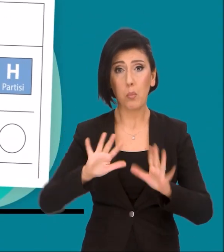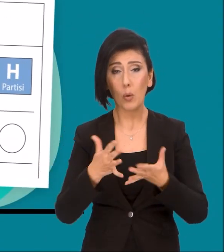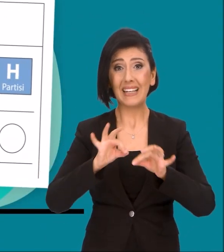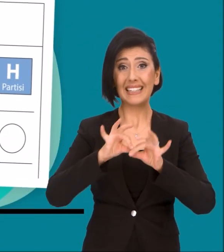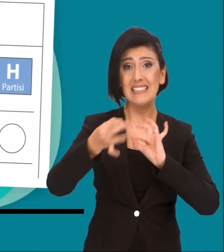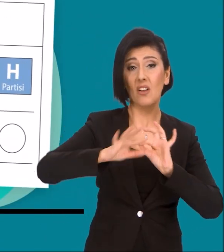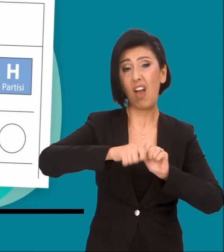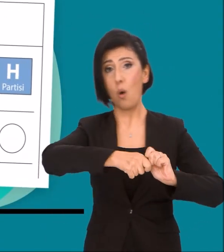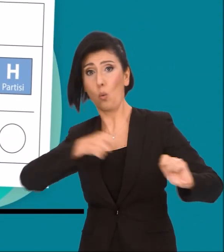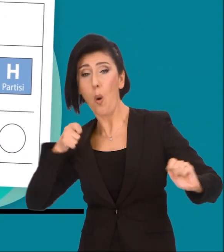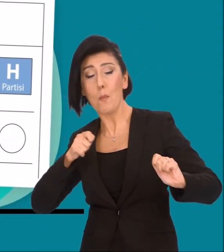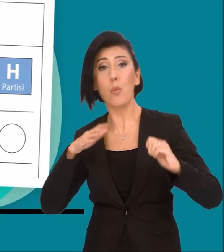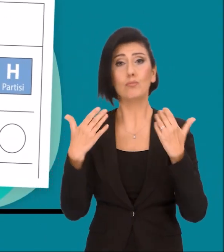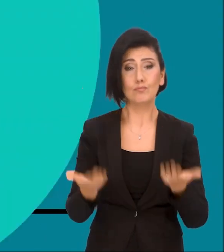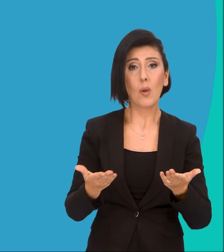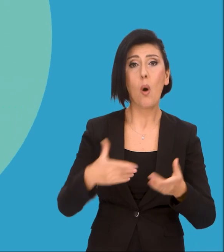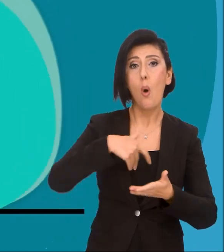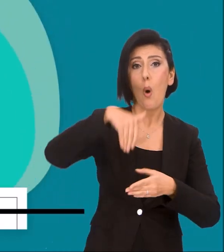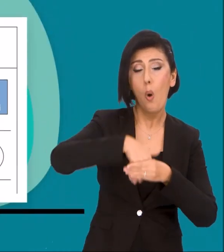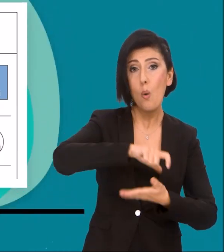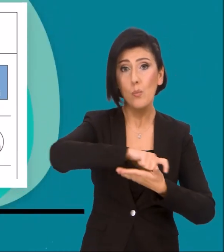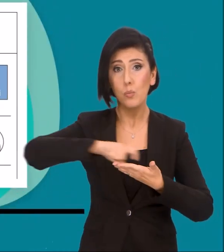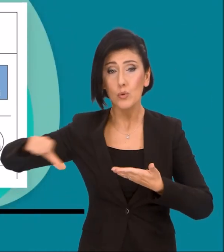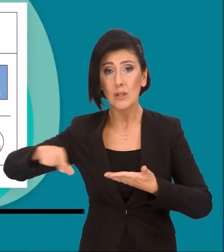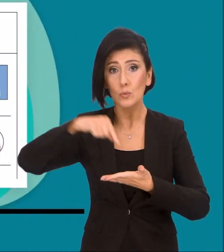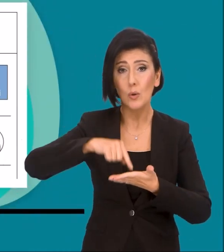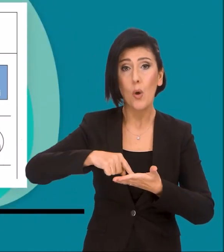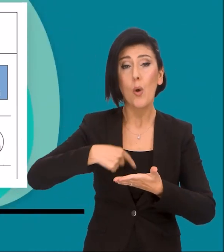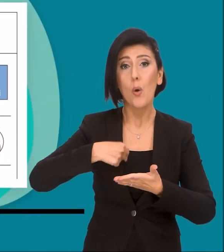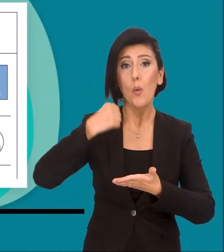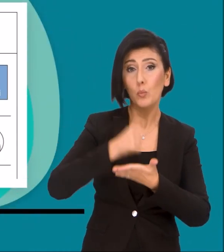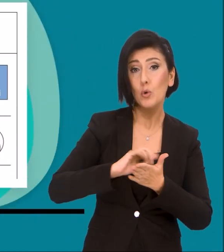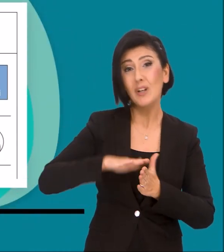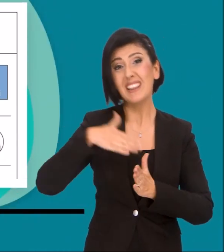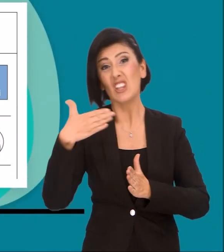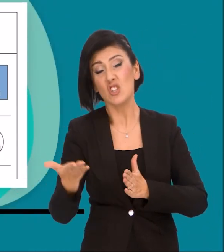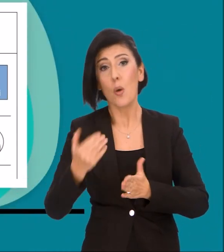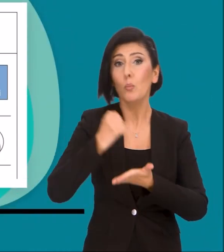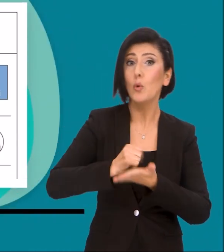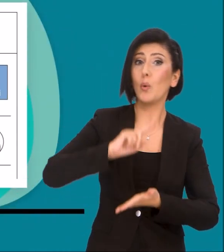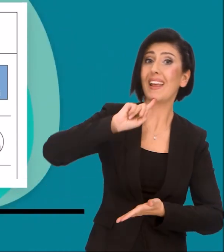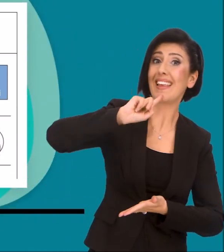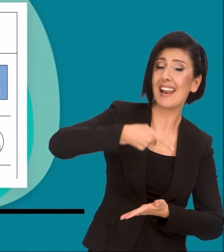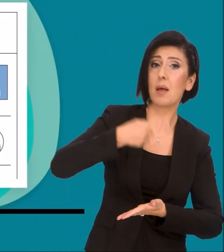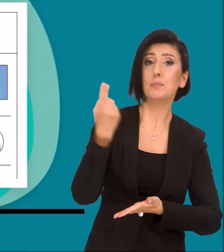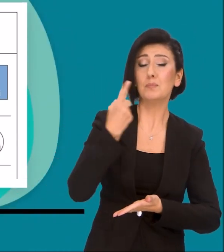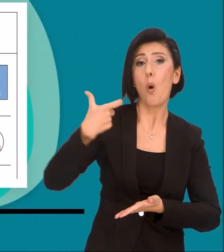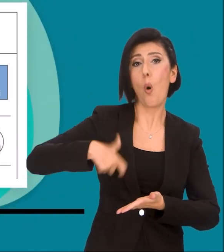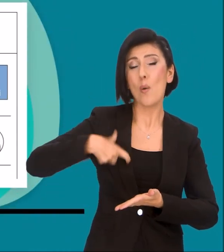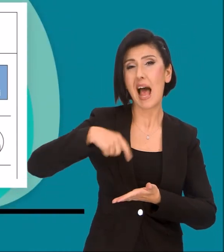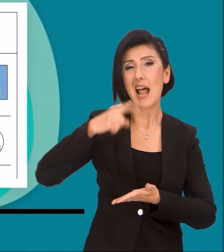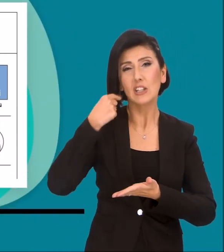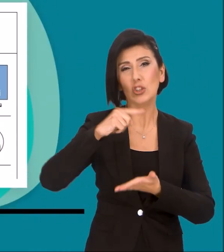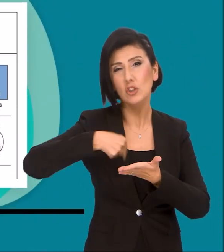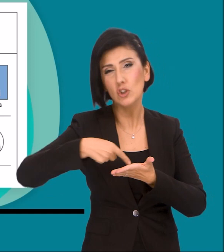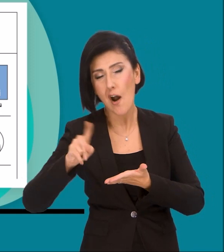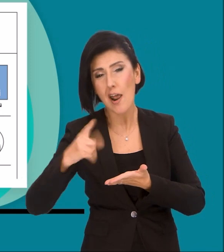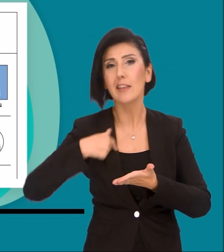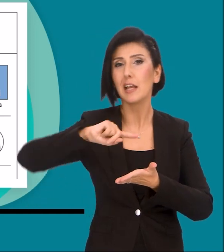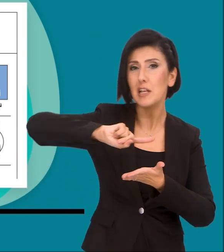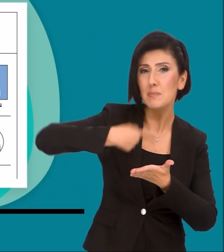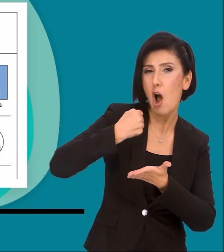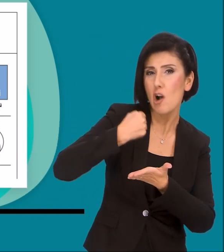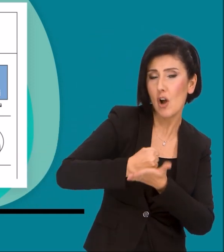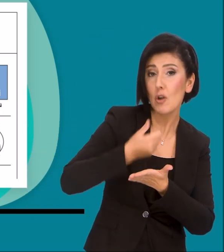bozulacak şekilde yırtılması veya koparılması, oy pusulası üzerine mühür dışında veya mühür yerine herhangi bir özel işaret, isim,